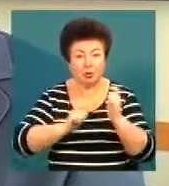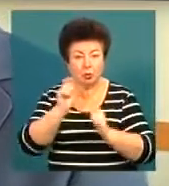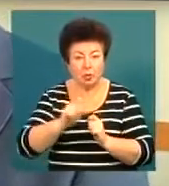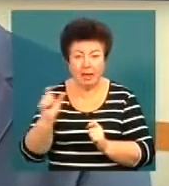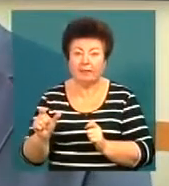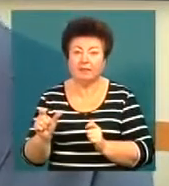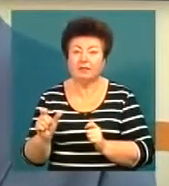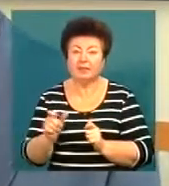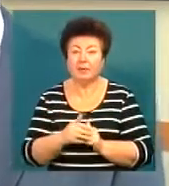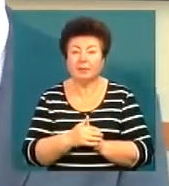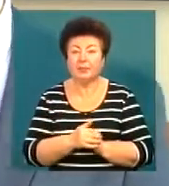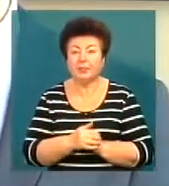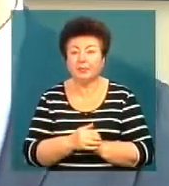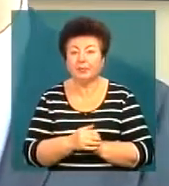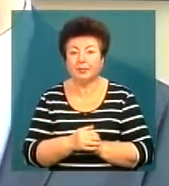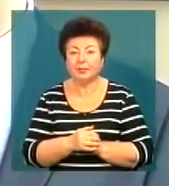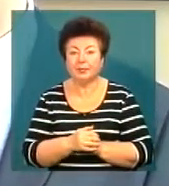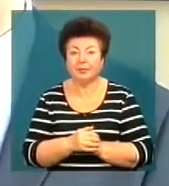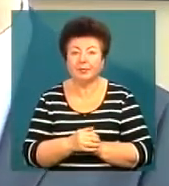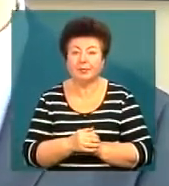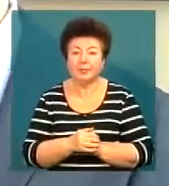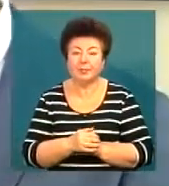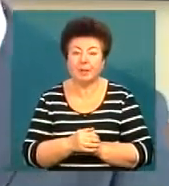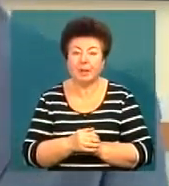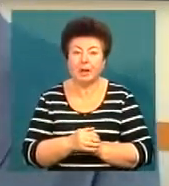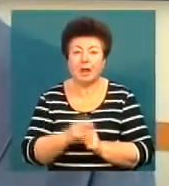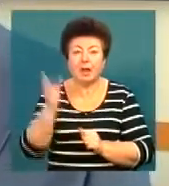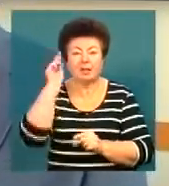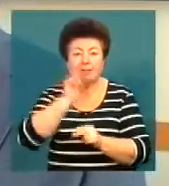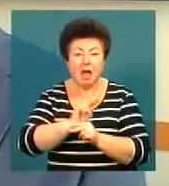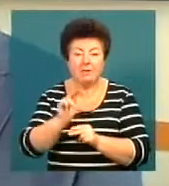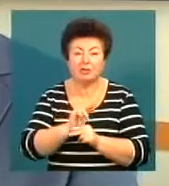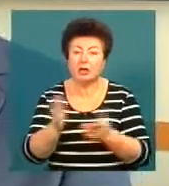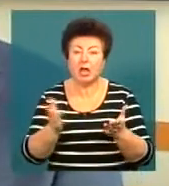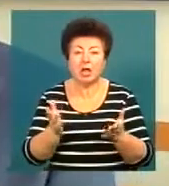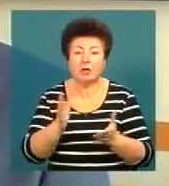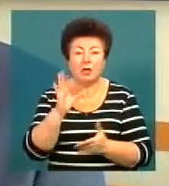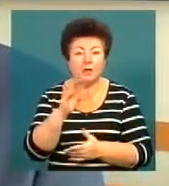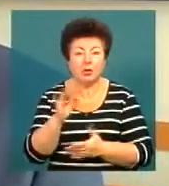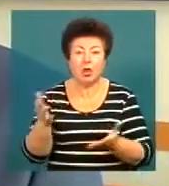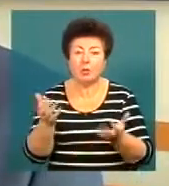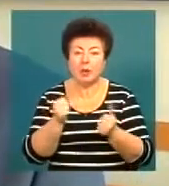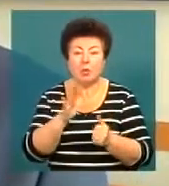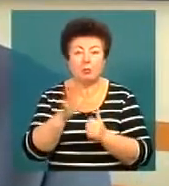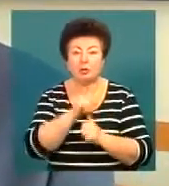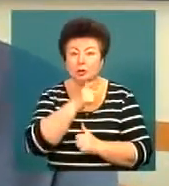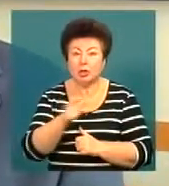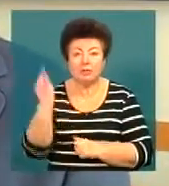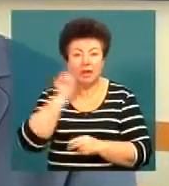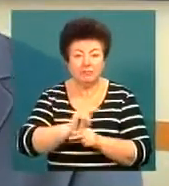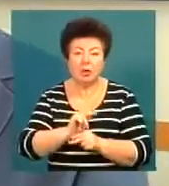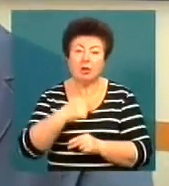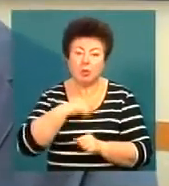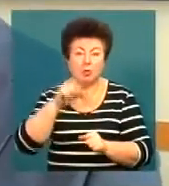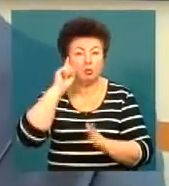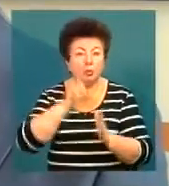вмінні навичок, які вони отримують під час навчання, то тут